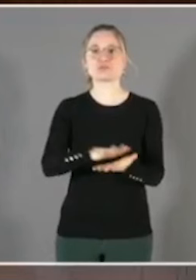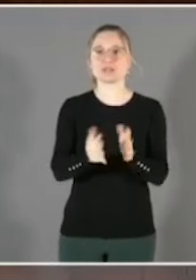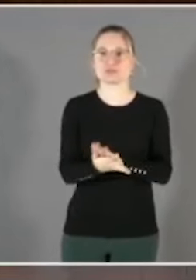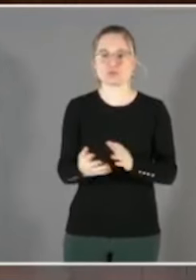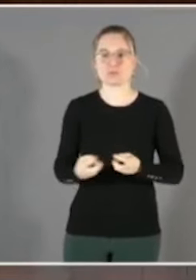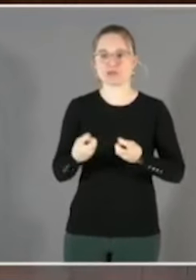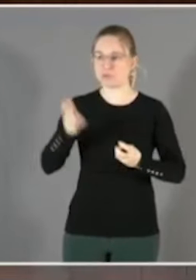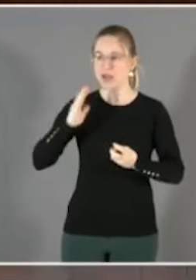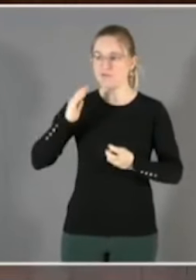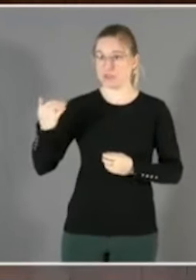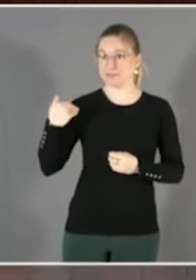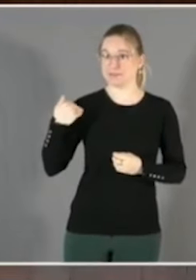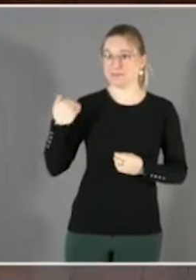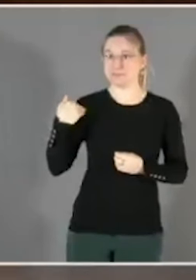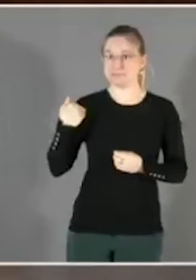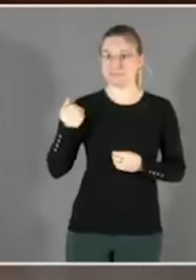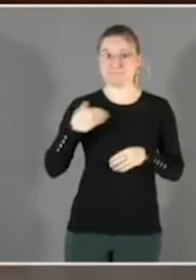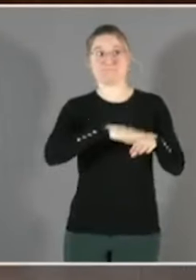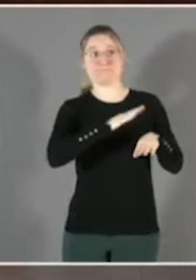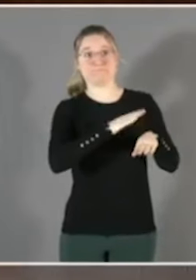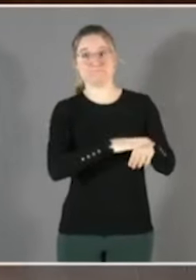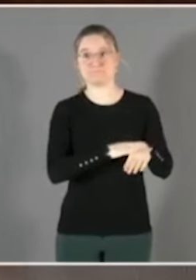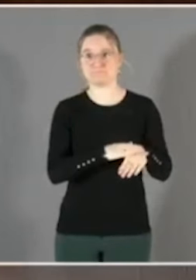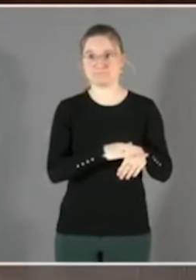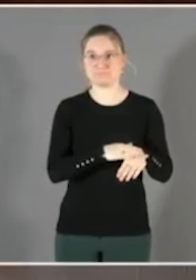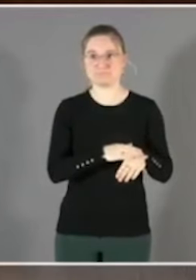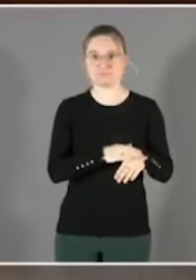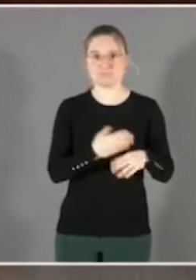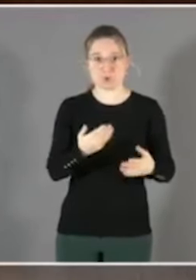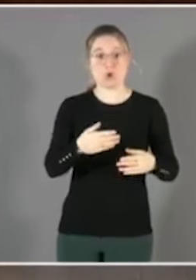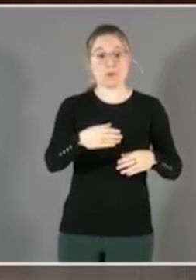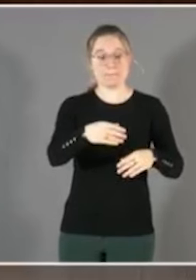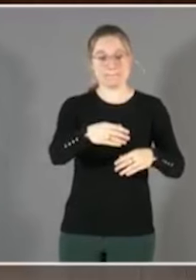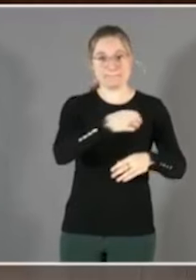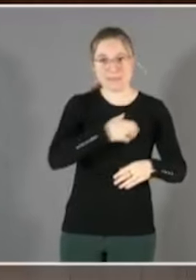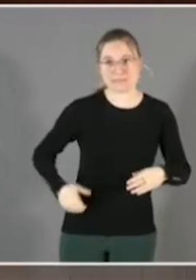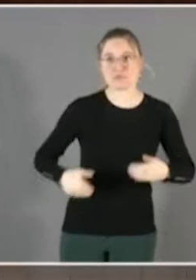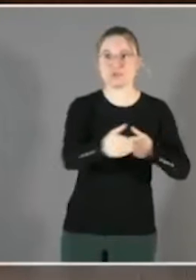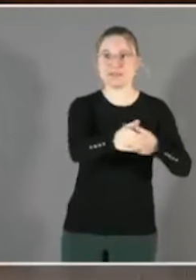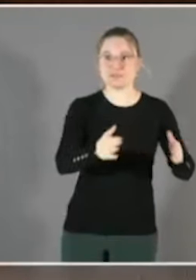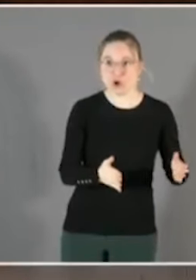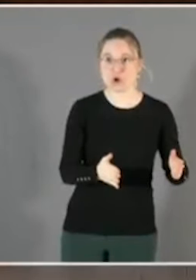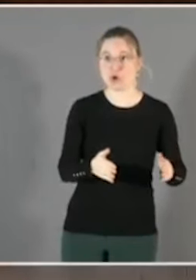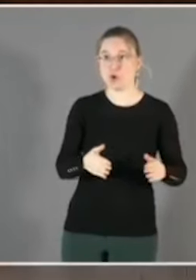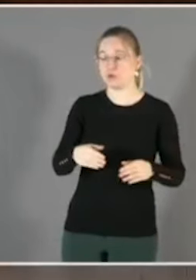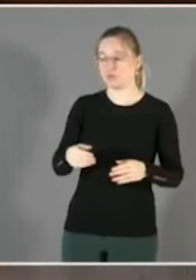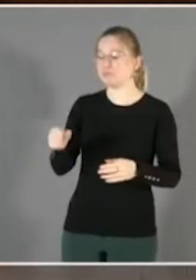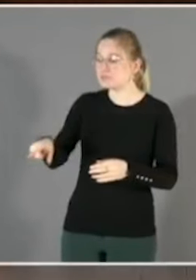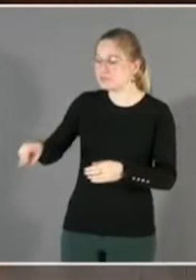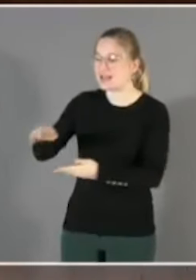être conseillées par la mairie de secteur de ne plus m'appeler... De ne plus m'appeler... La mairie de secteur actuelle.